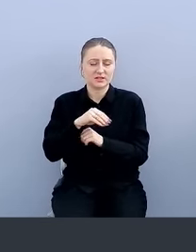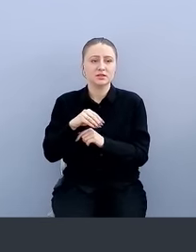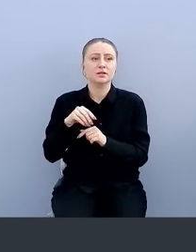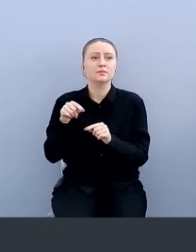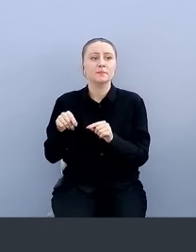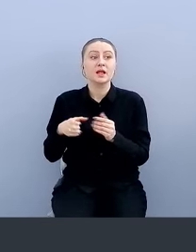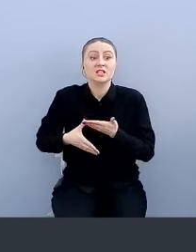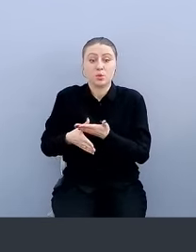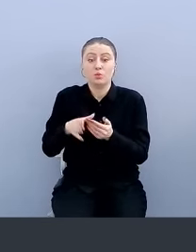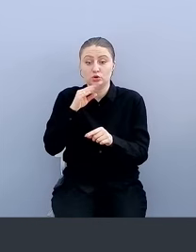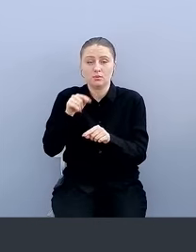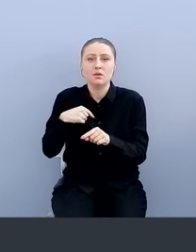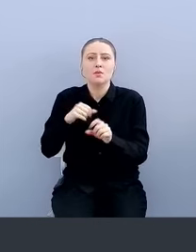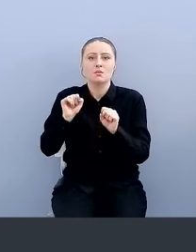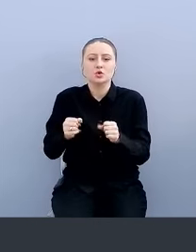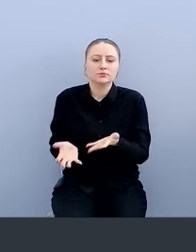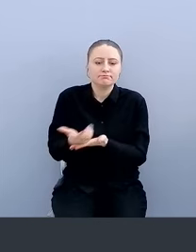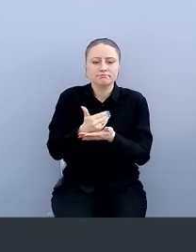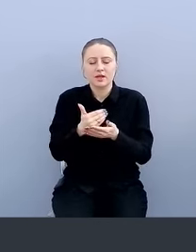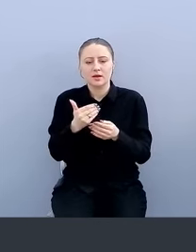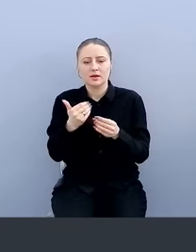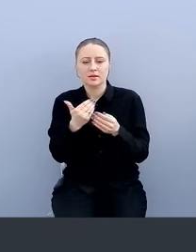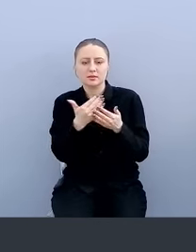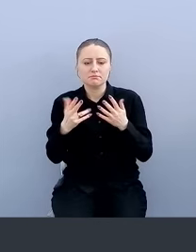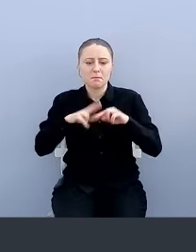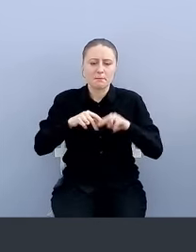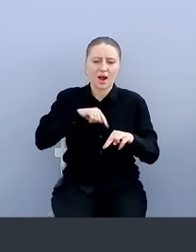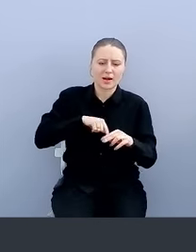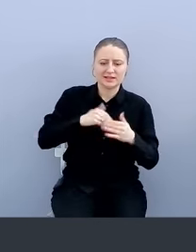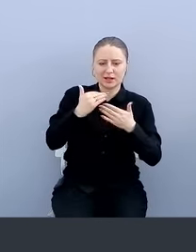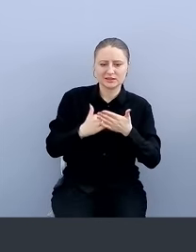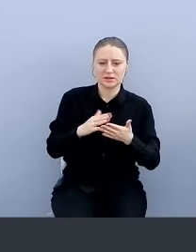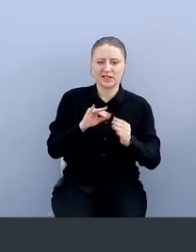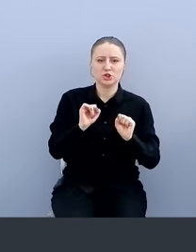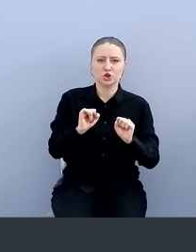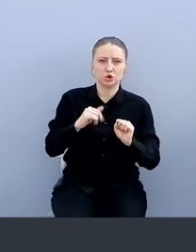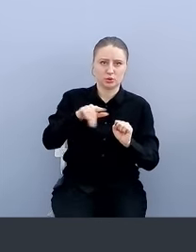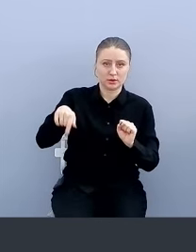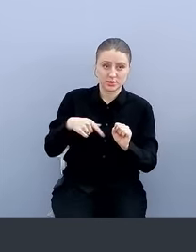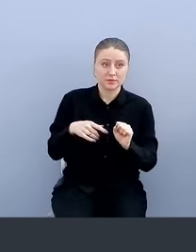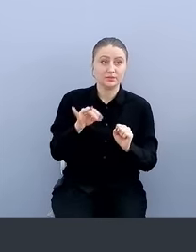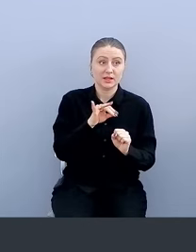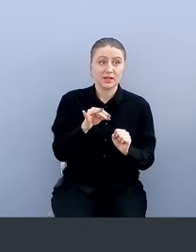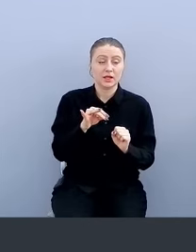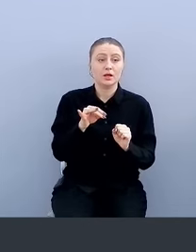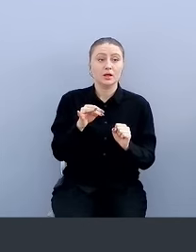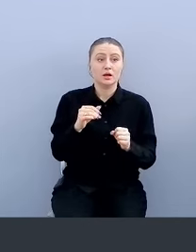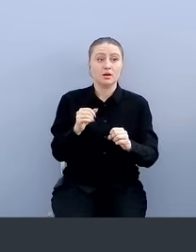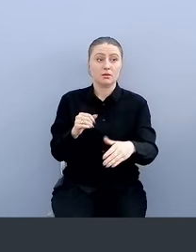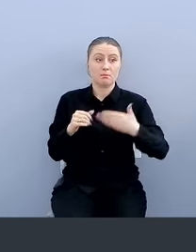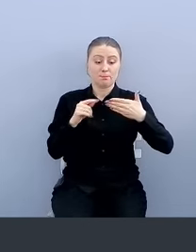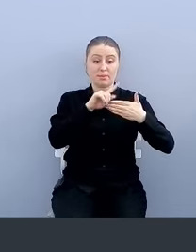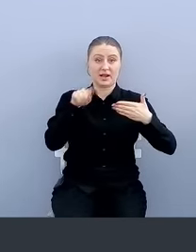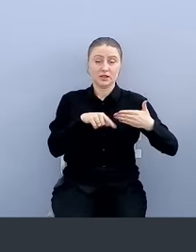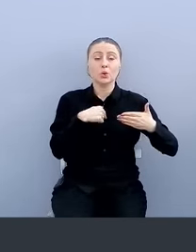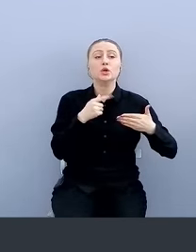CM, с помощью которого мы собираем метрики и уровень защищенности наших устройств. И на бэкэнде у нас есть, опять же, как и в